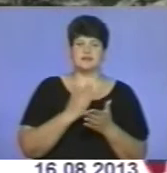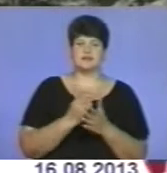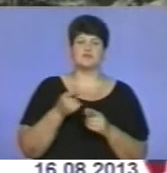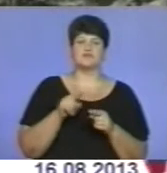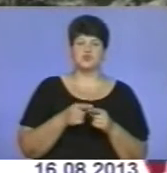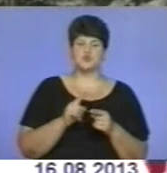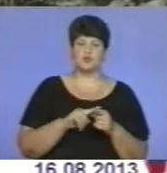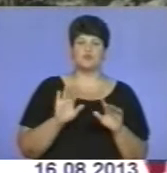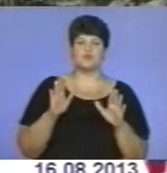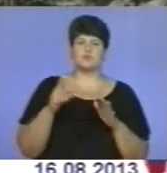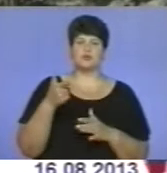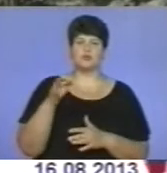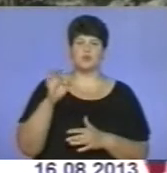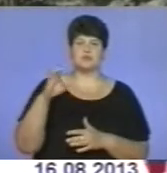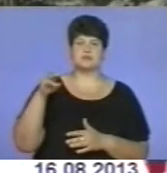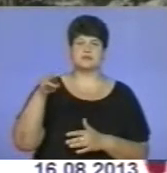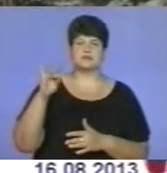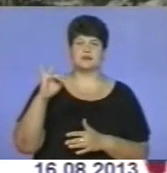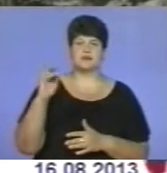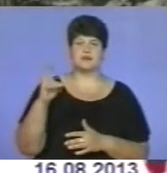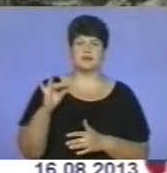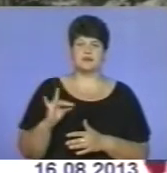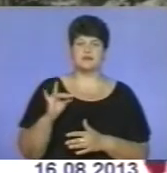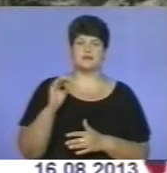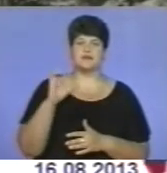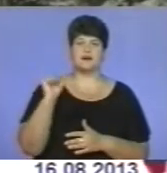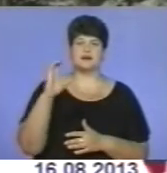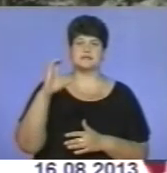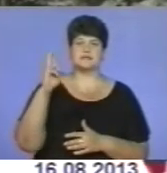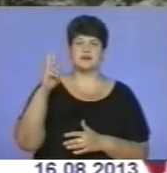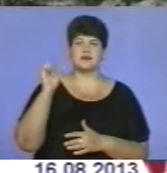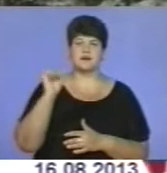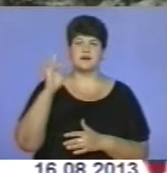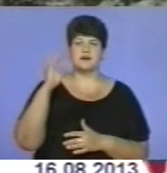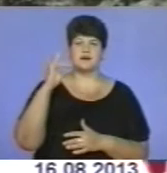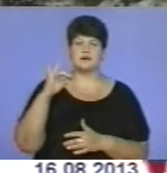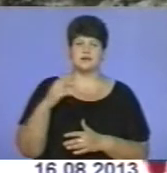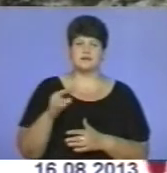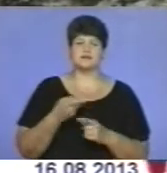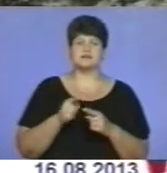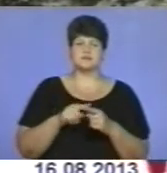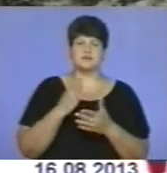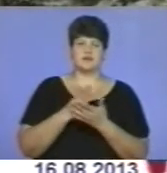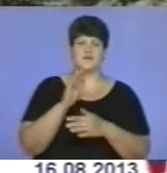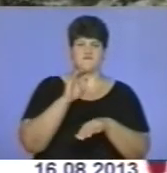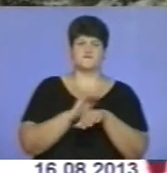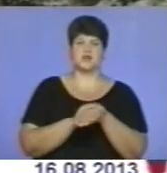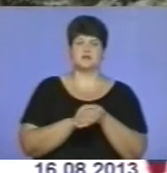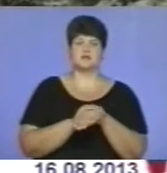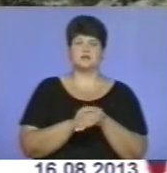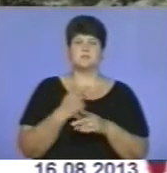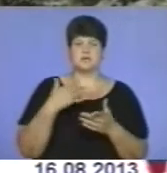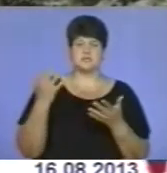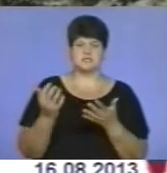цьому випадку це гострики і це є яйця аскарид, це не є такий неймовірний факт. Тобто, ми знаходили про